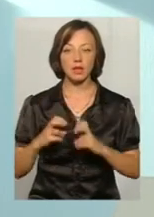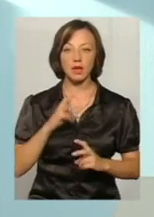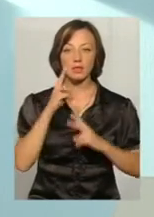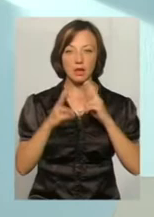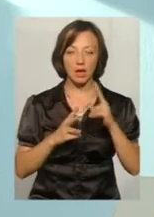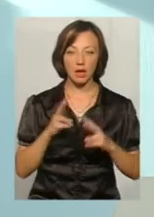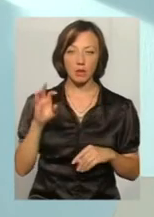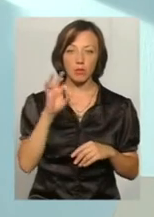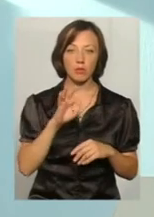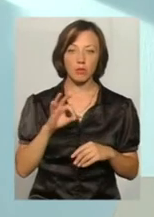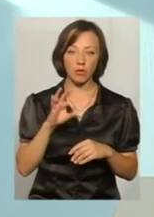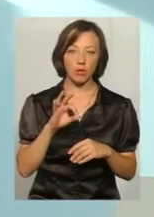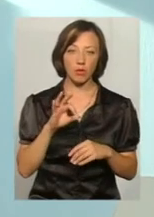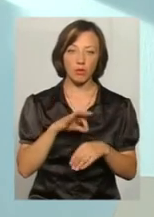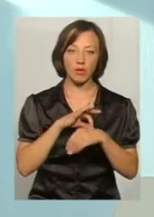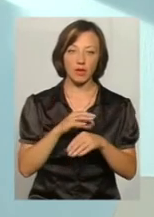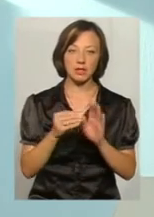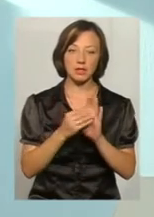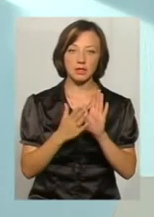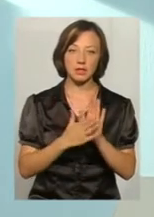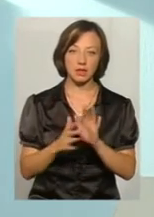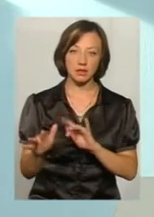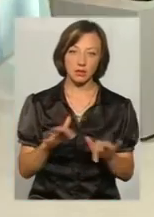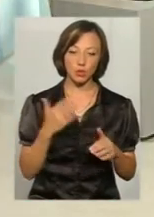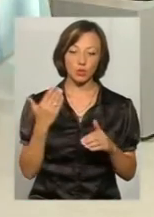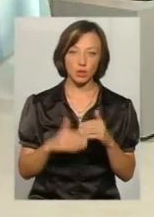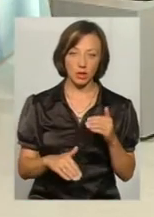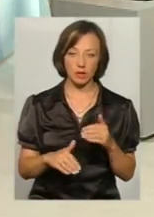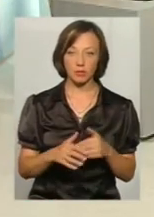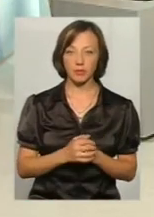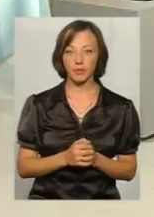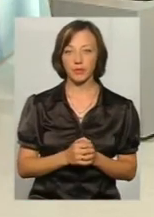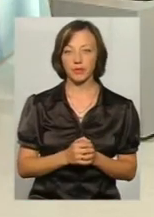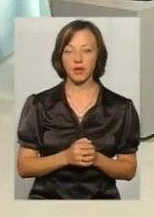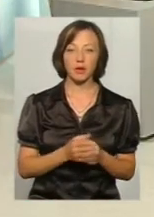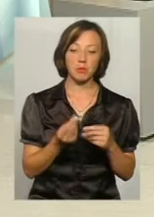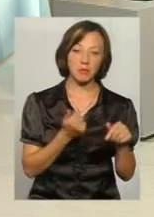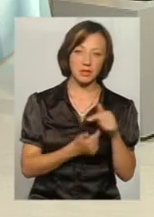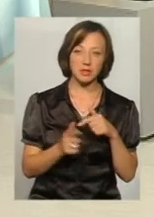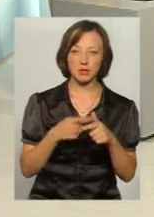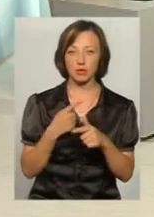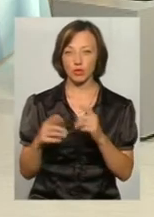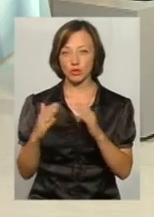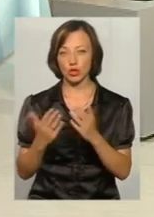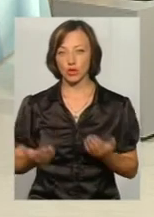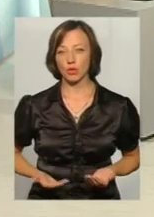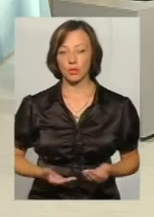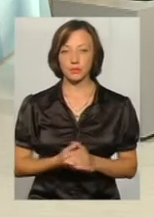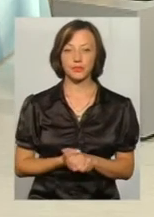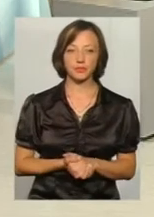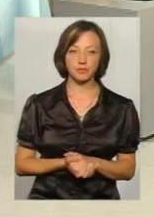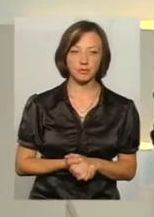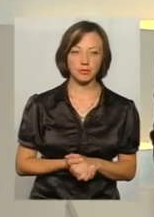скарги на проведені реєстраційні дії, чи то у сфері реєстрації бізнесу, чи у сфері реєстрації нерухомості.